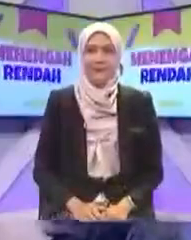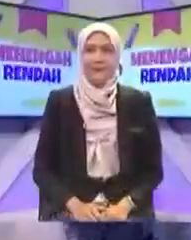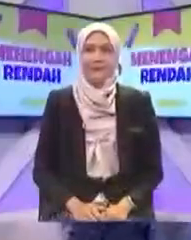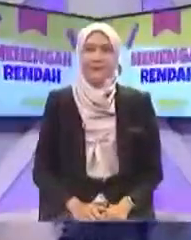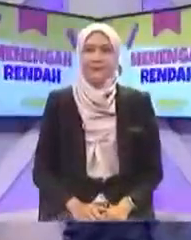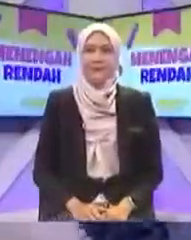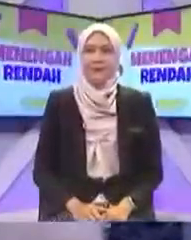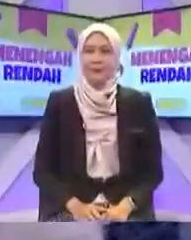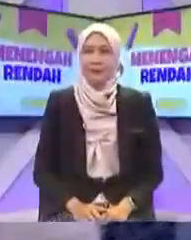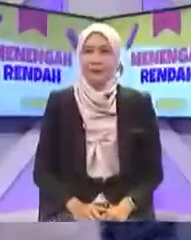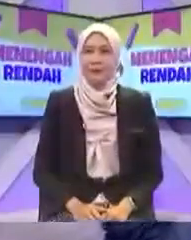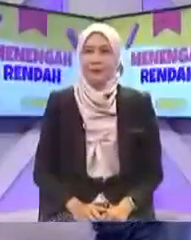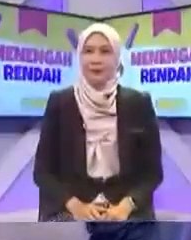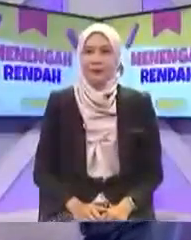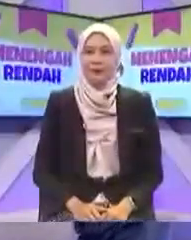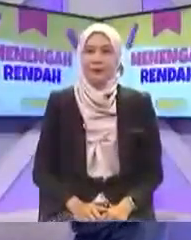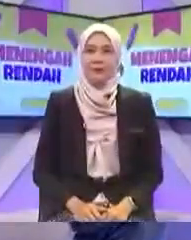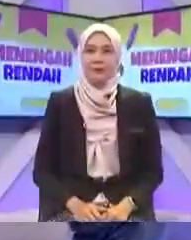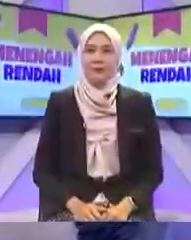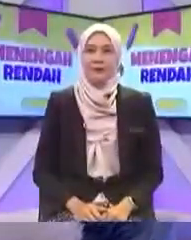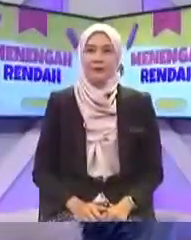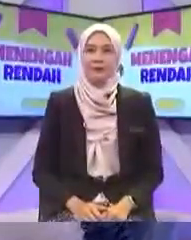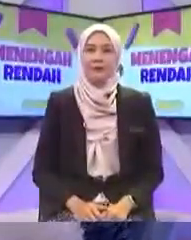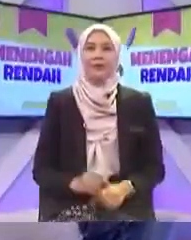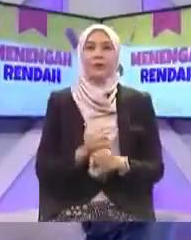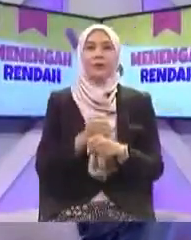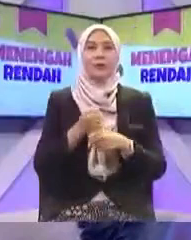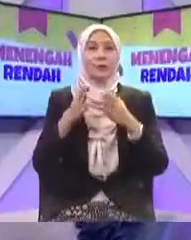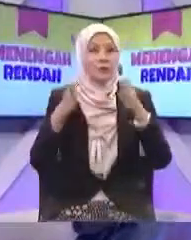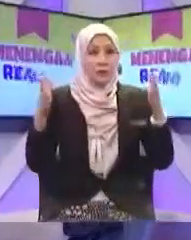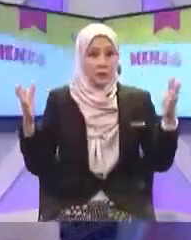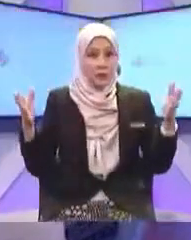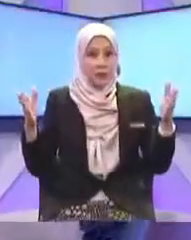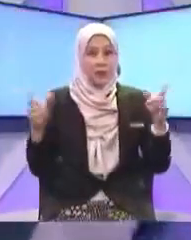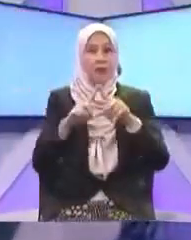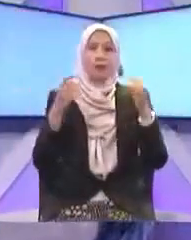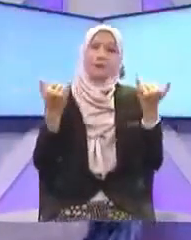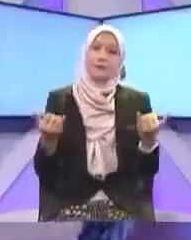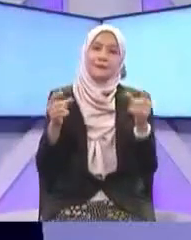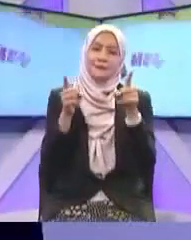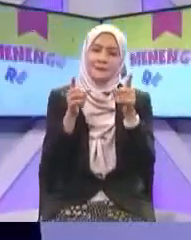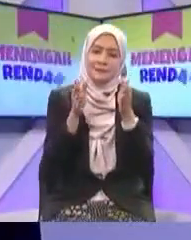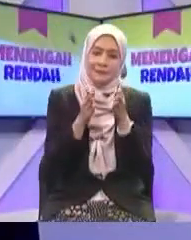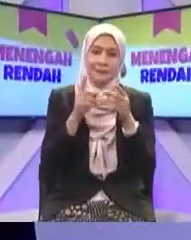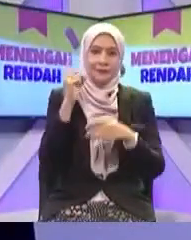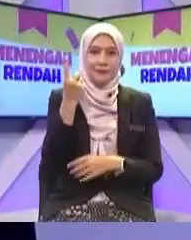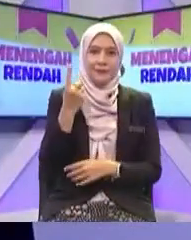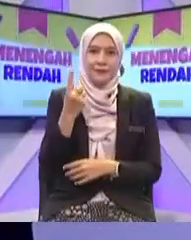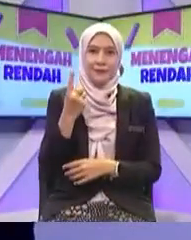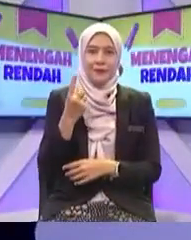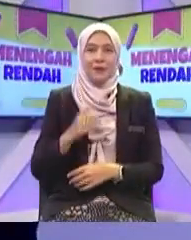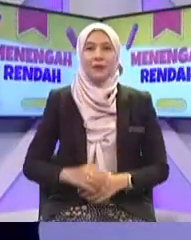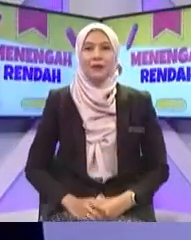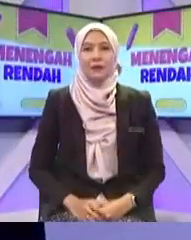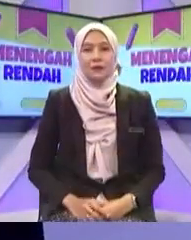Kalau yang dulu dia panjang Saiz dia besar Saiz dia besar Itulah telefon bimbit Yang mula-mula berada